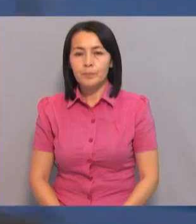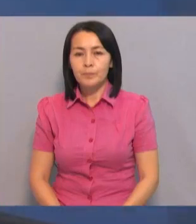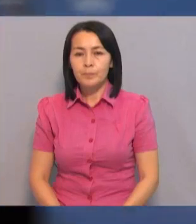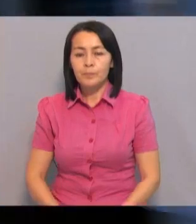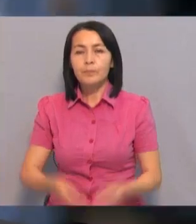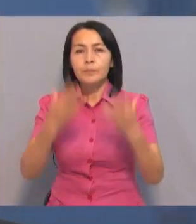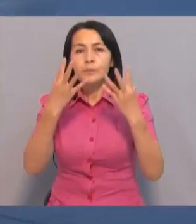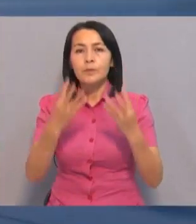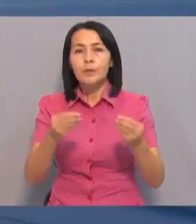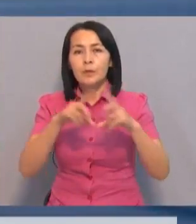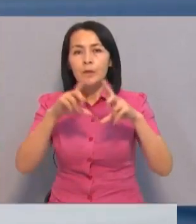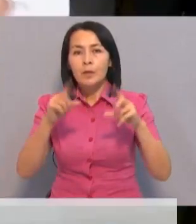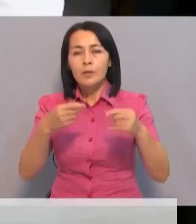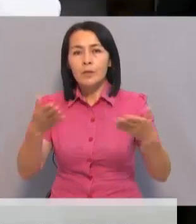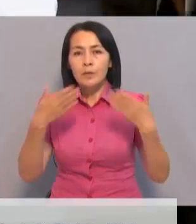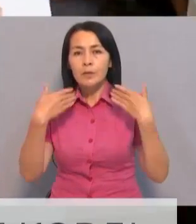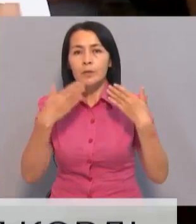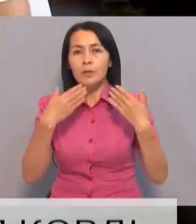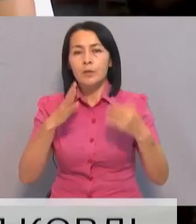Түрксен теміржол ғимаратының